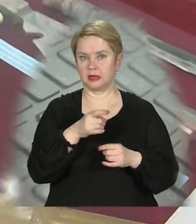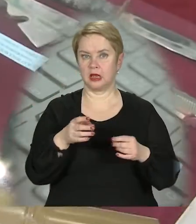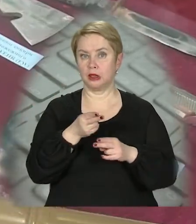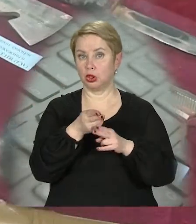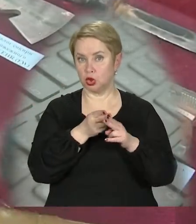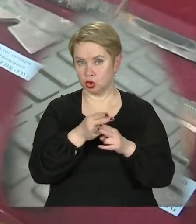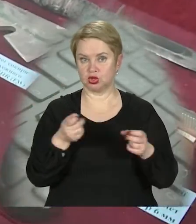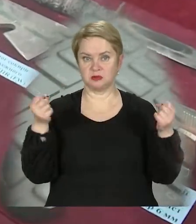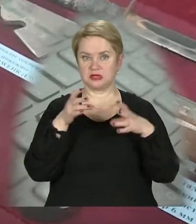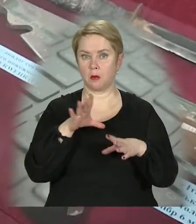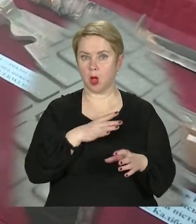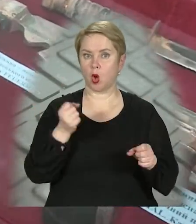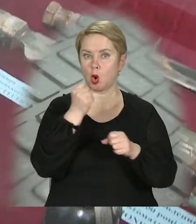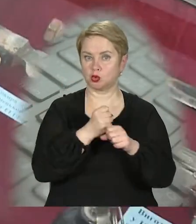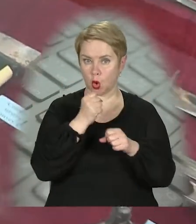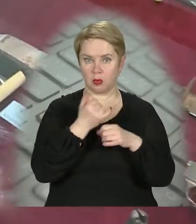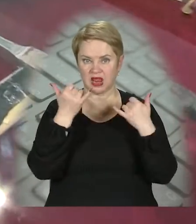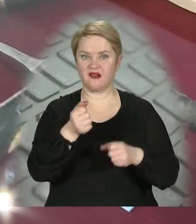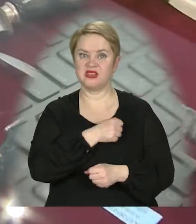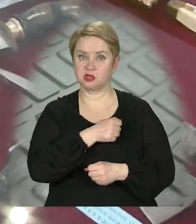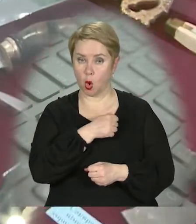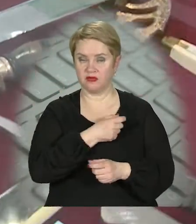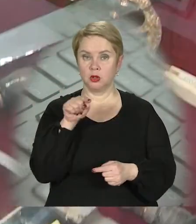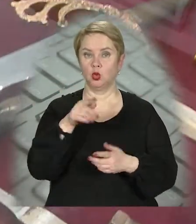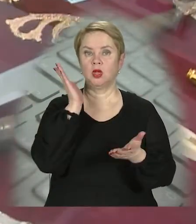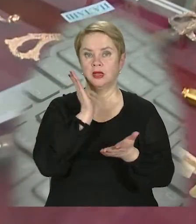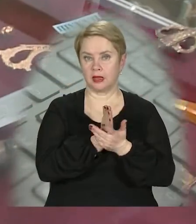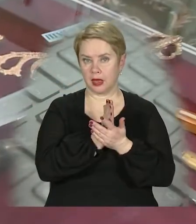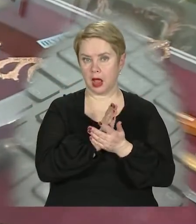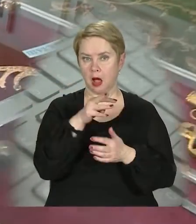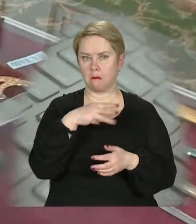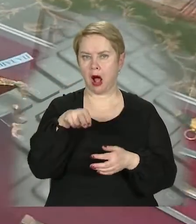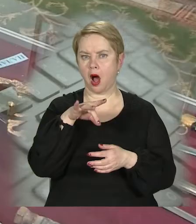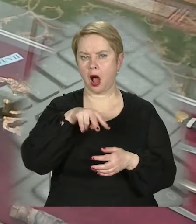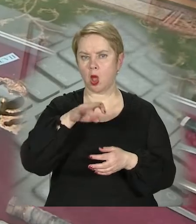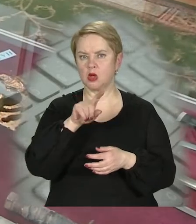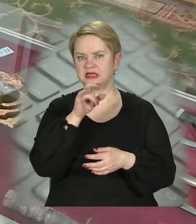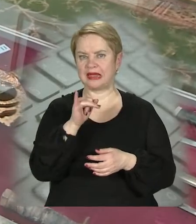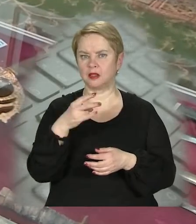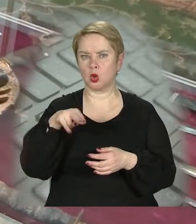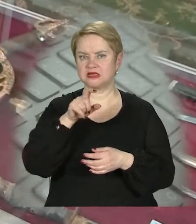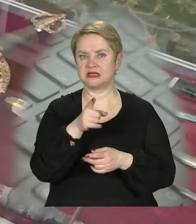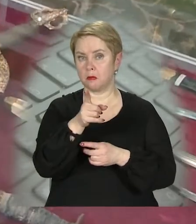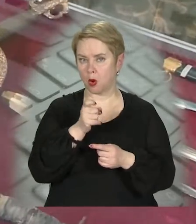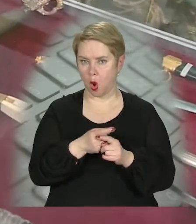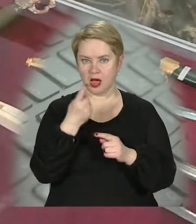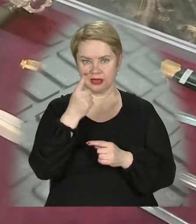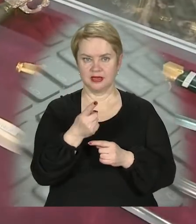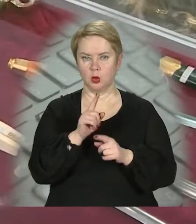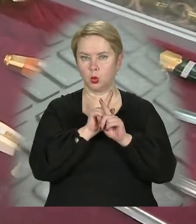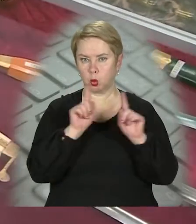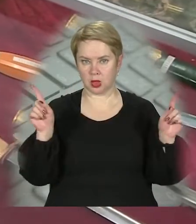ніж, який спеціально був розроблений для військових. Тут є Малазійська, Індонезійська зброя, один з